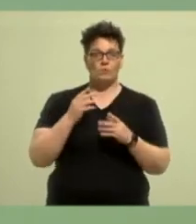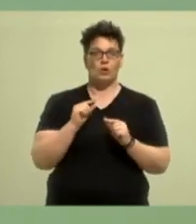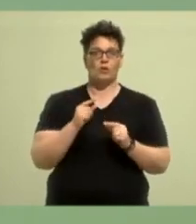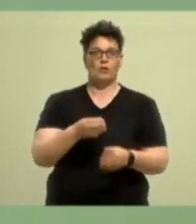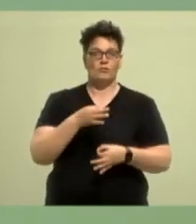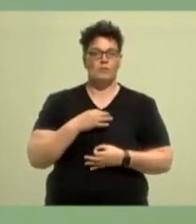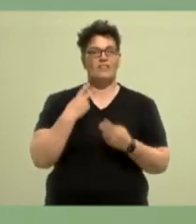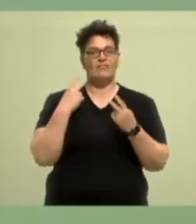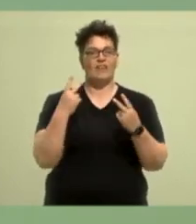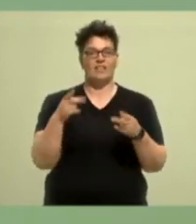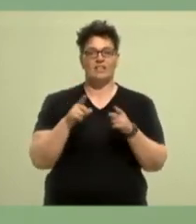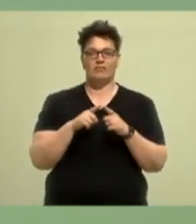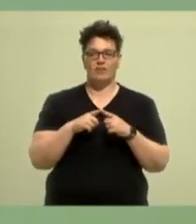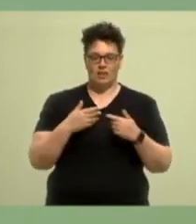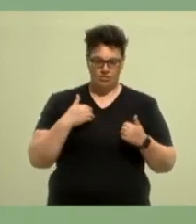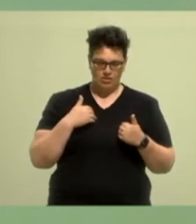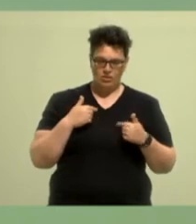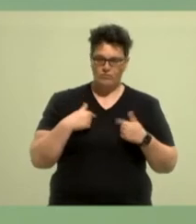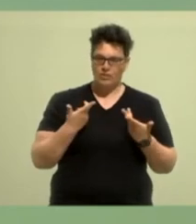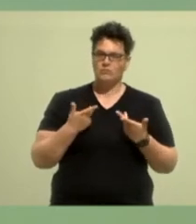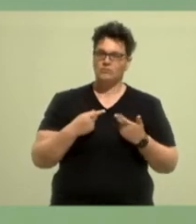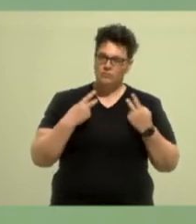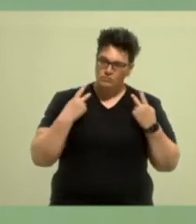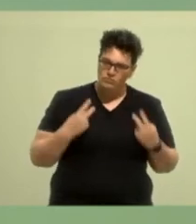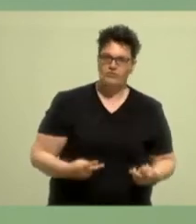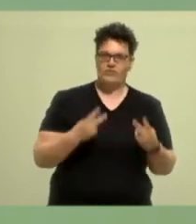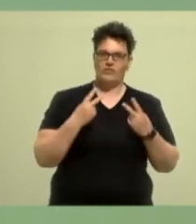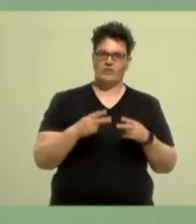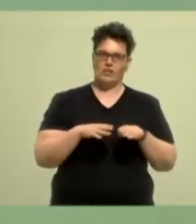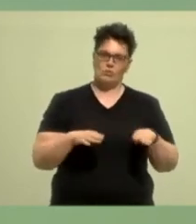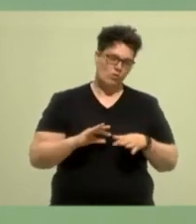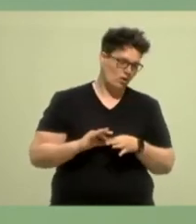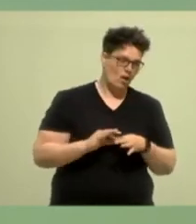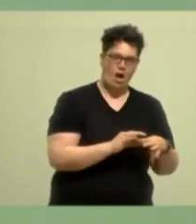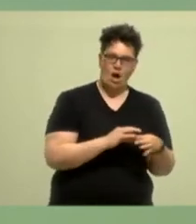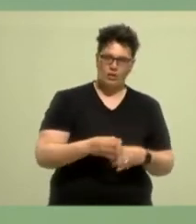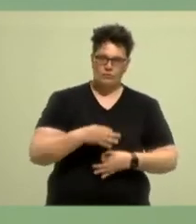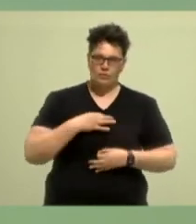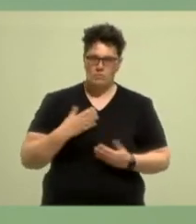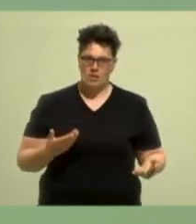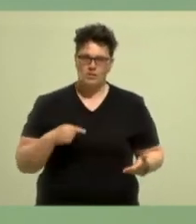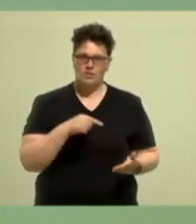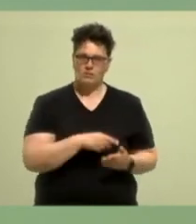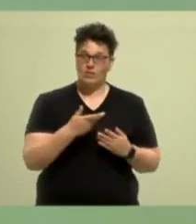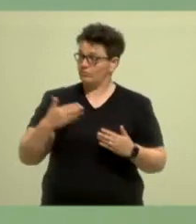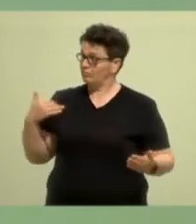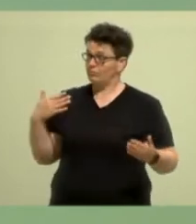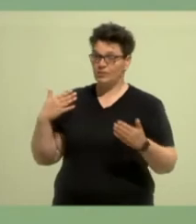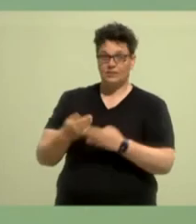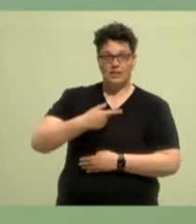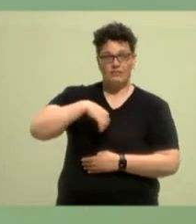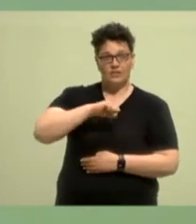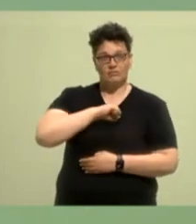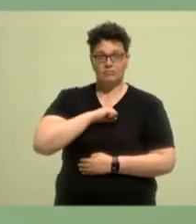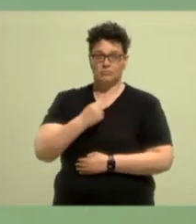dass ich da einem Grundsatz folgen will. Und zwar der Grundsatz, der uns in den letzten Jahren stark gemacht hat. In der Zusammenarbeit insbesondere